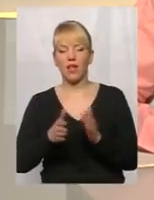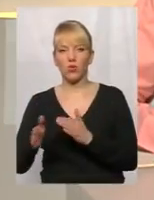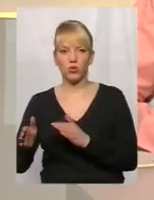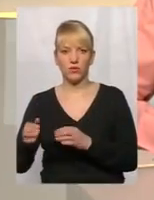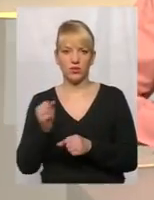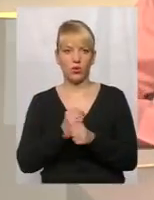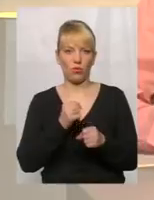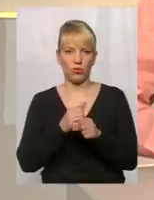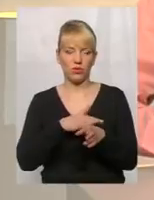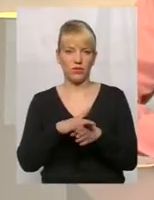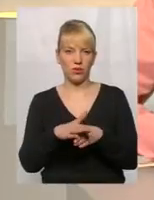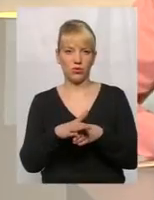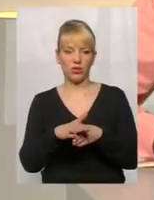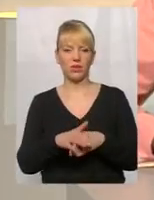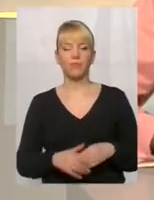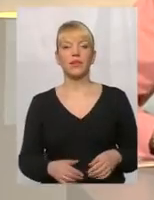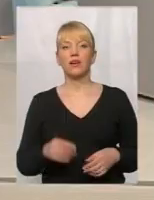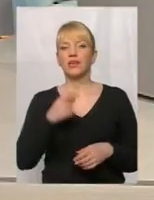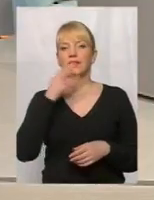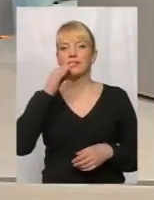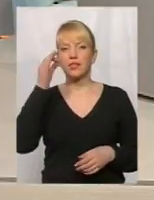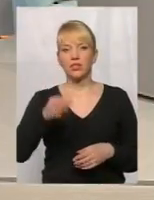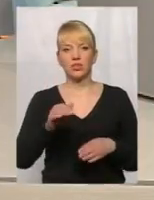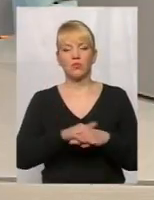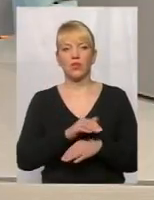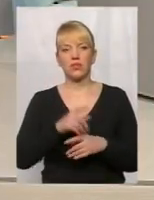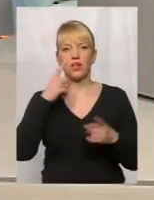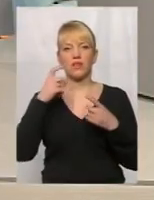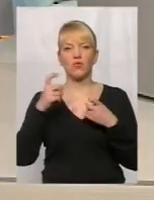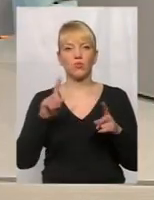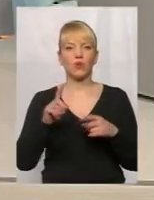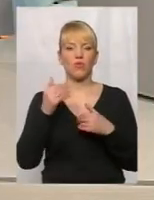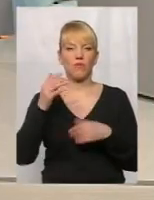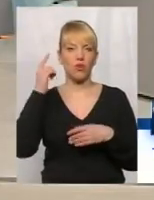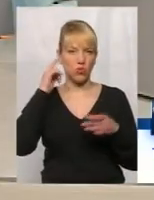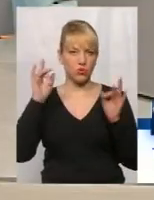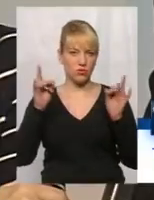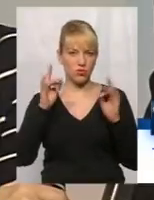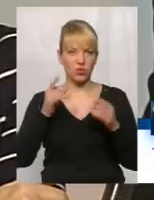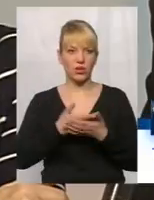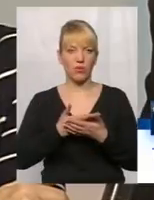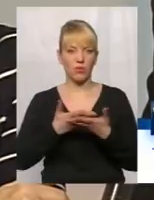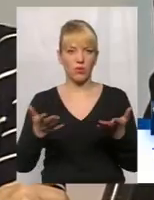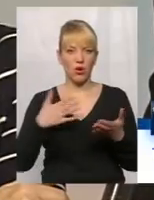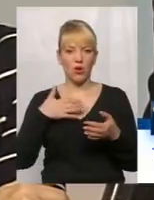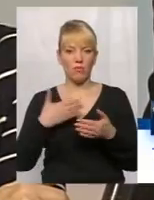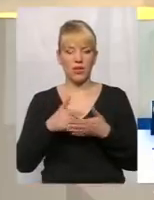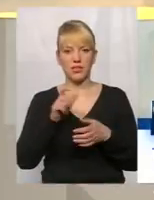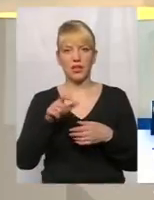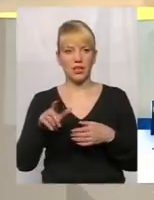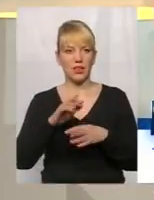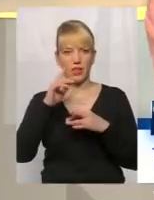виходить, що інформацію, яку ви озвучили, оприлюднили, громадські активісти